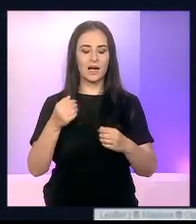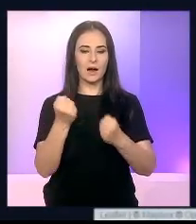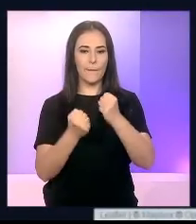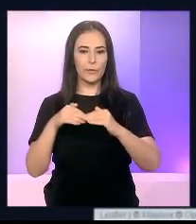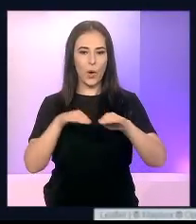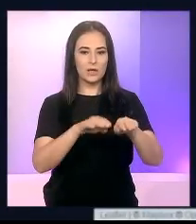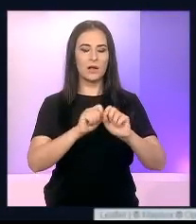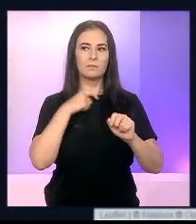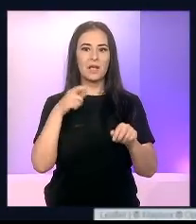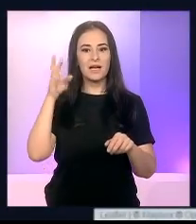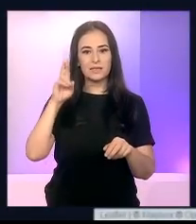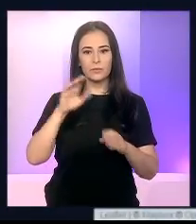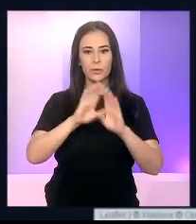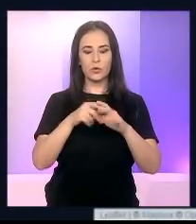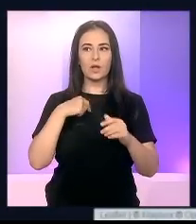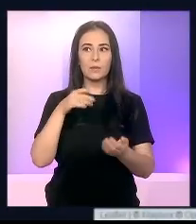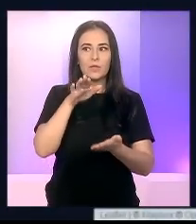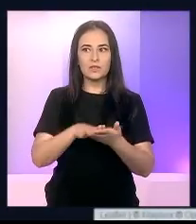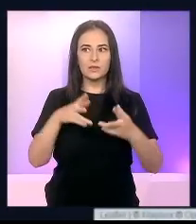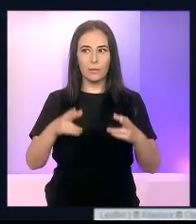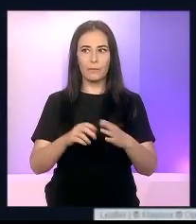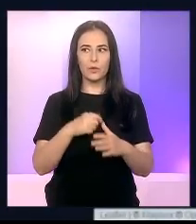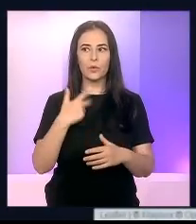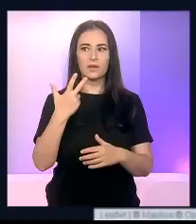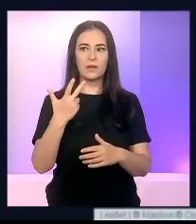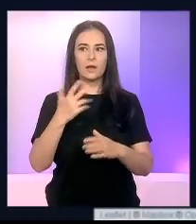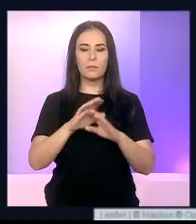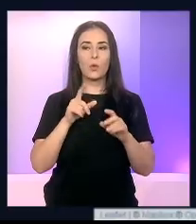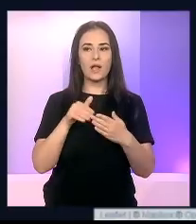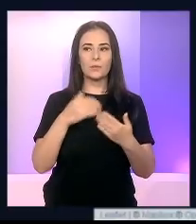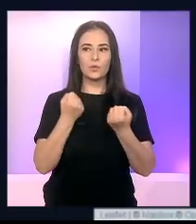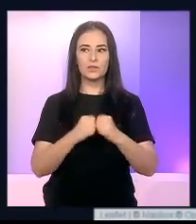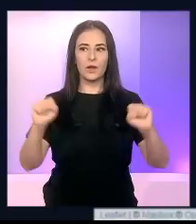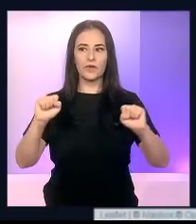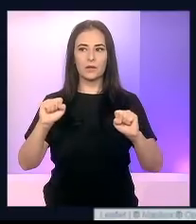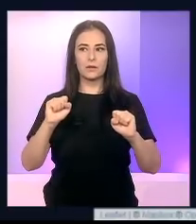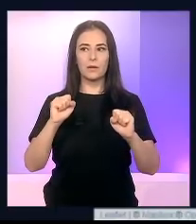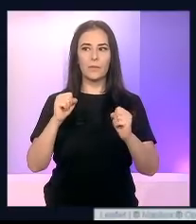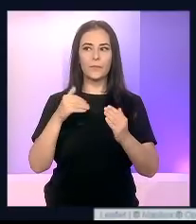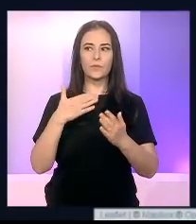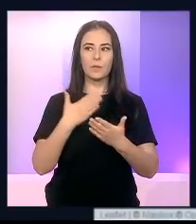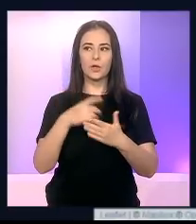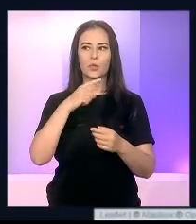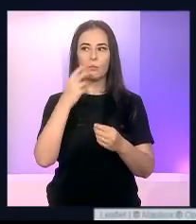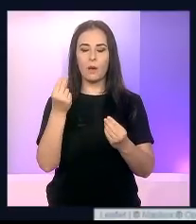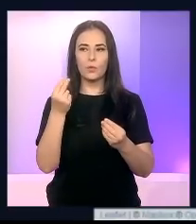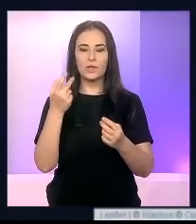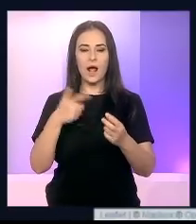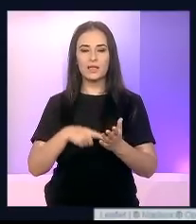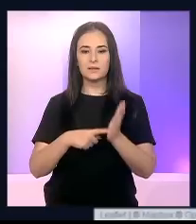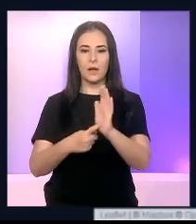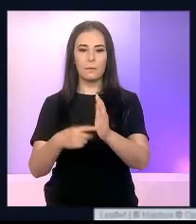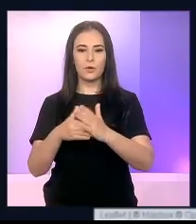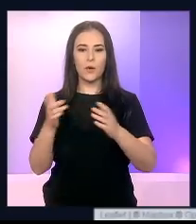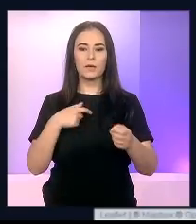doresc, efectiv, să tranziteze spre portul Constanța și mai avem, firește, și rețeaua de căi ferate care